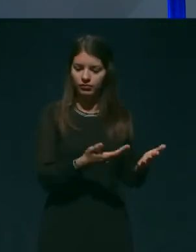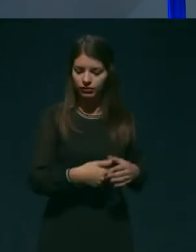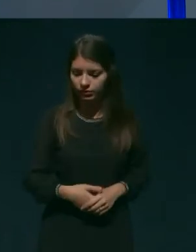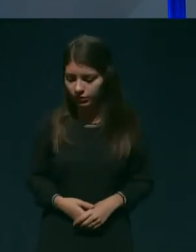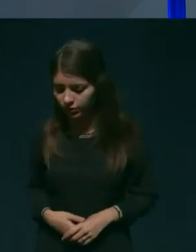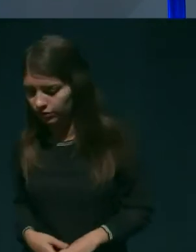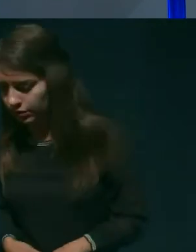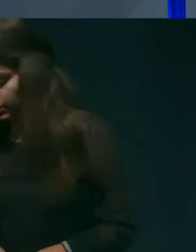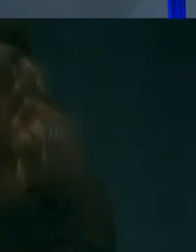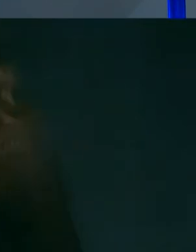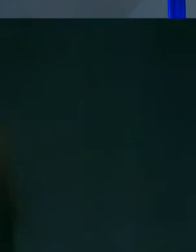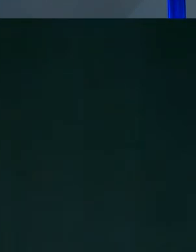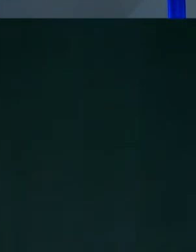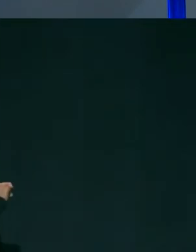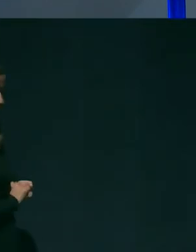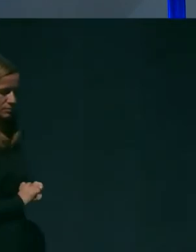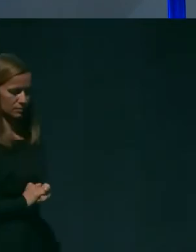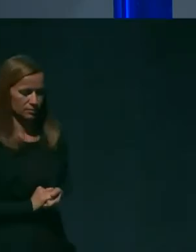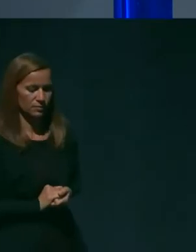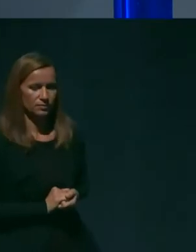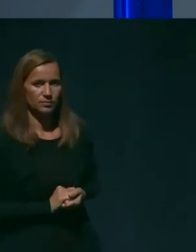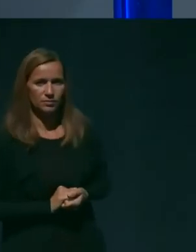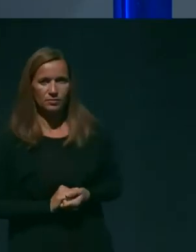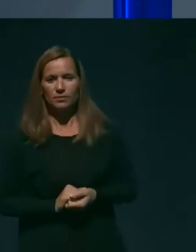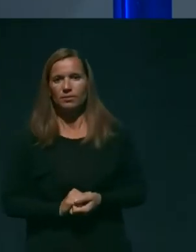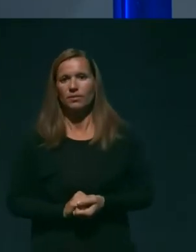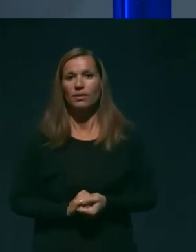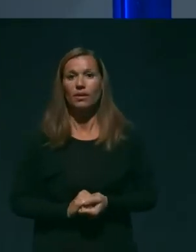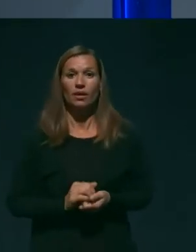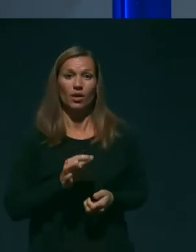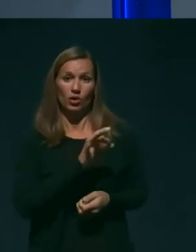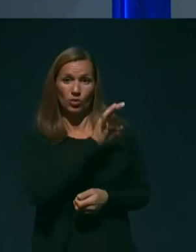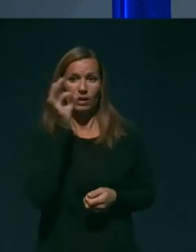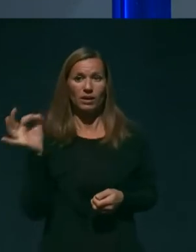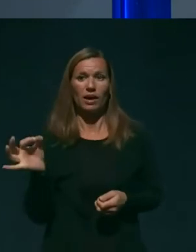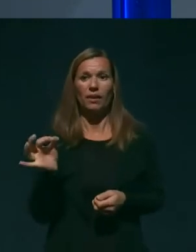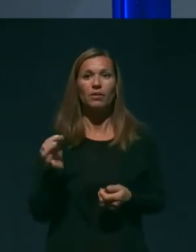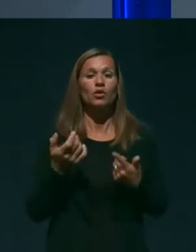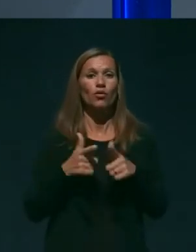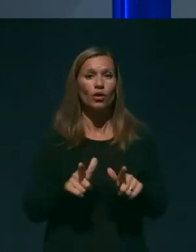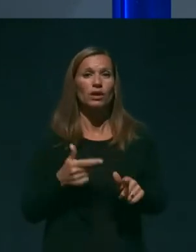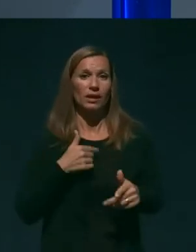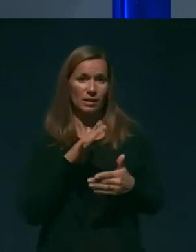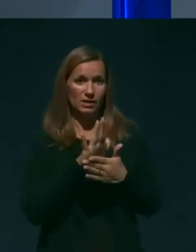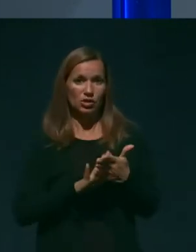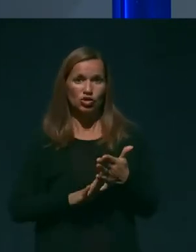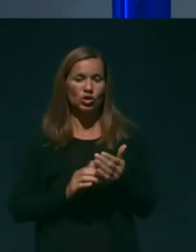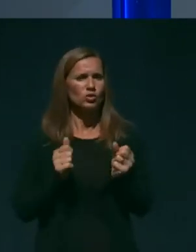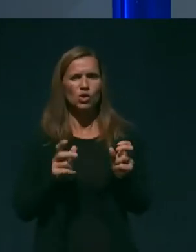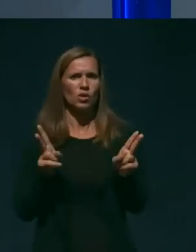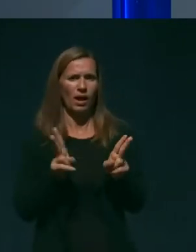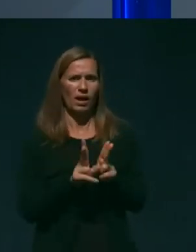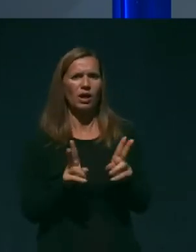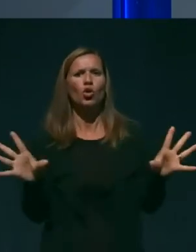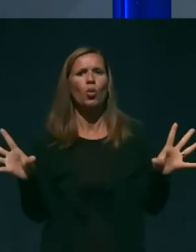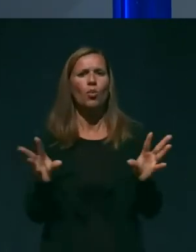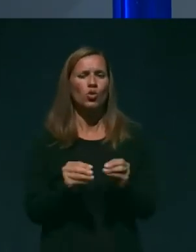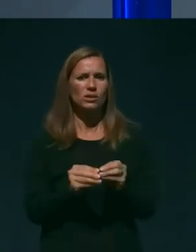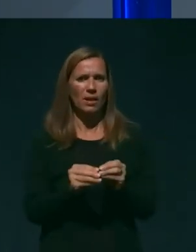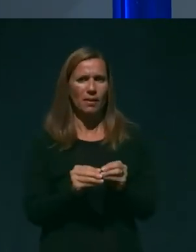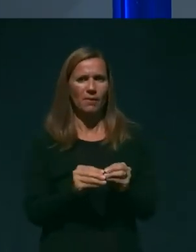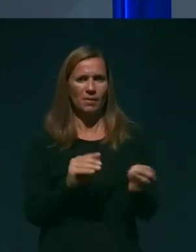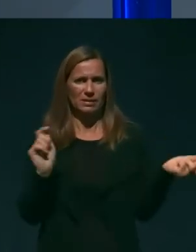Ja, dober dan. Dovolite mi, da na začetku zelo nakratko povzamem spremembe